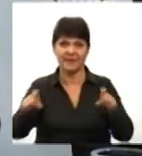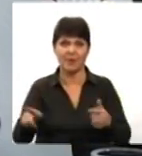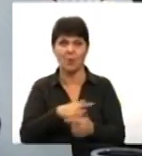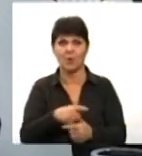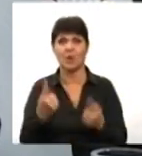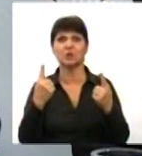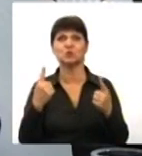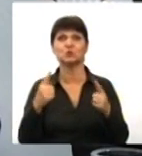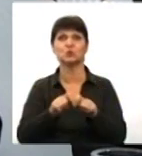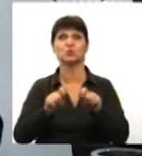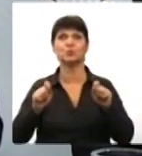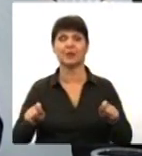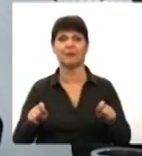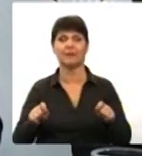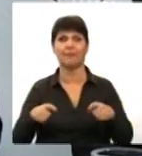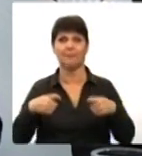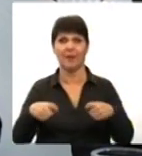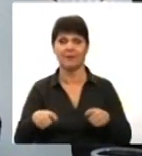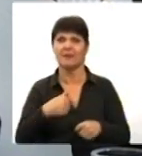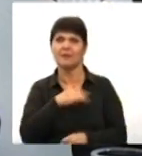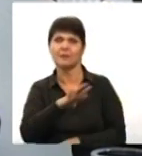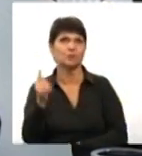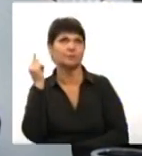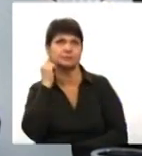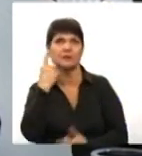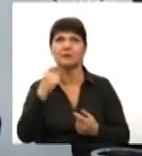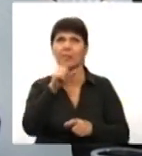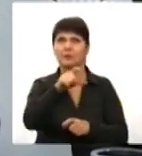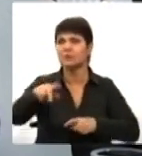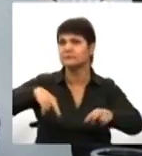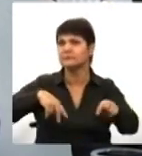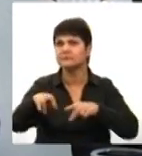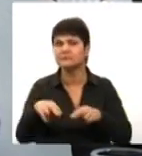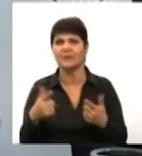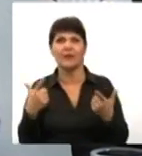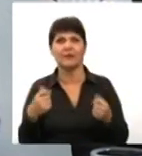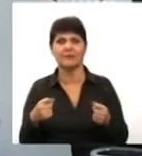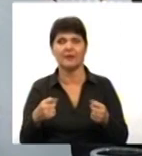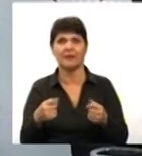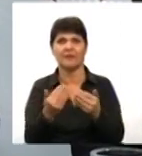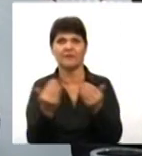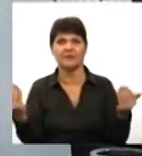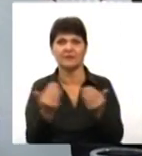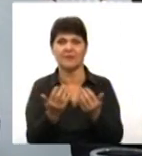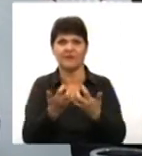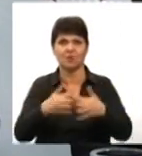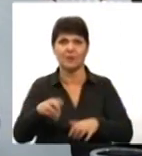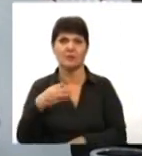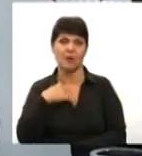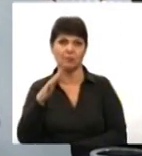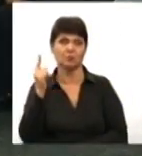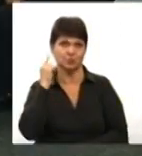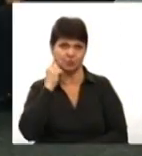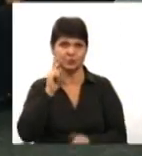це буде дуже корисно, тому що я не буду прислухатися, де ходять люди і де відчиняються двері автоматично. Я буду чути такий